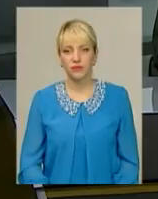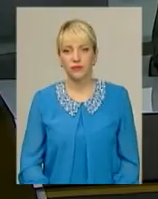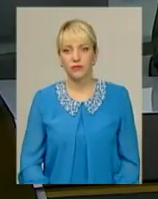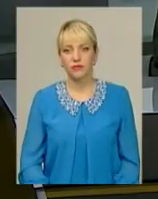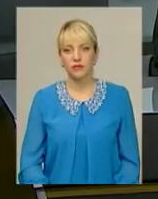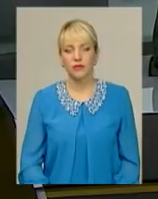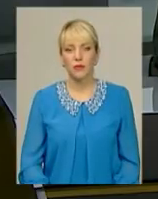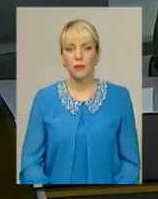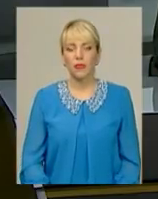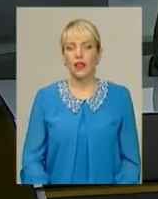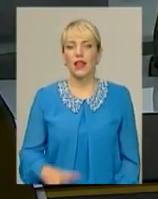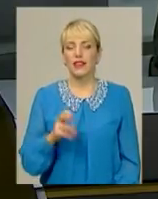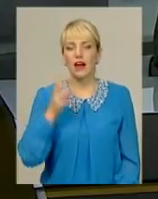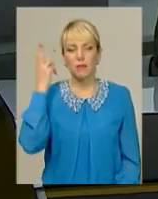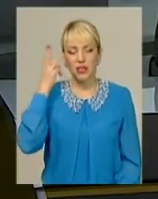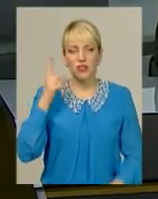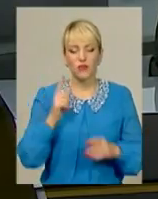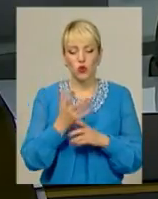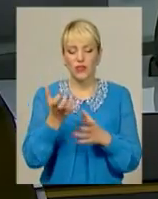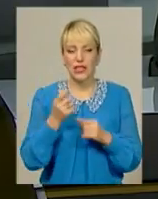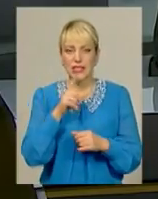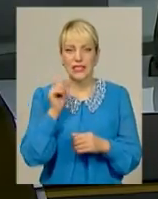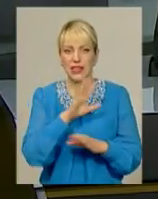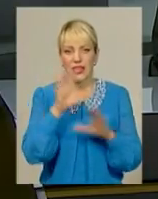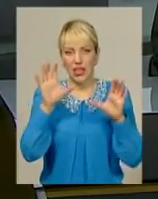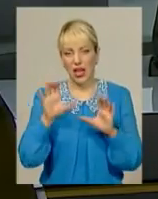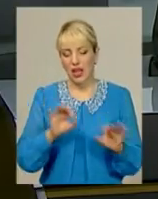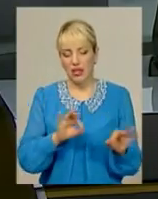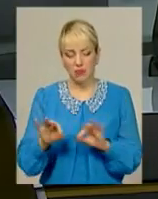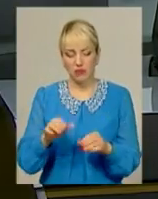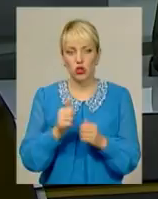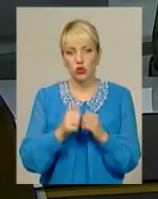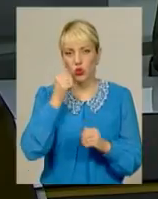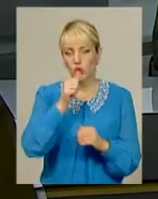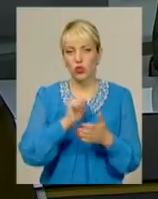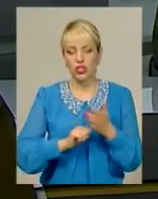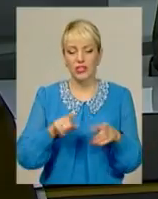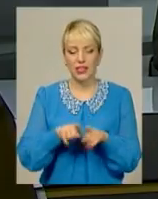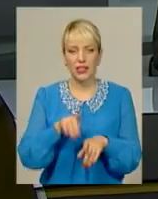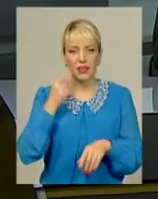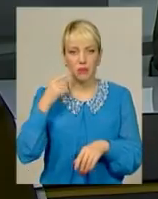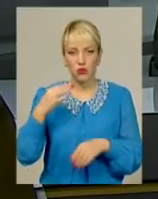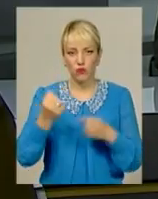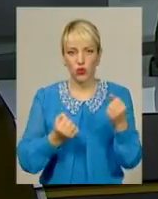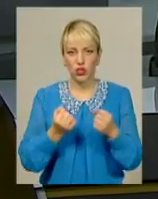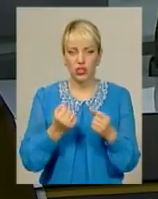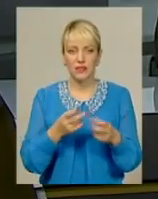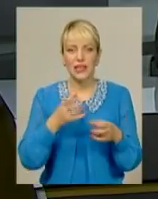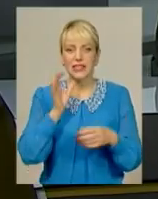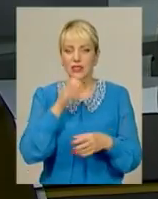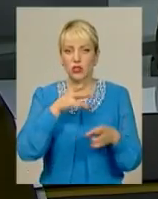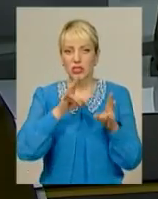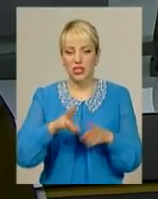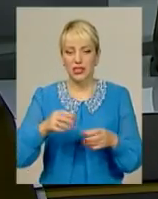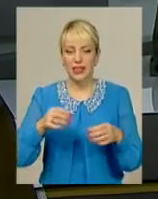На Хмельниччині знову взялися за нелегальних перевізників. Щороку через таких недобросовісних водіїв серйозно страждає